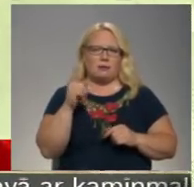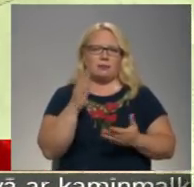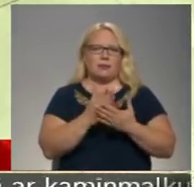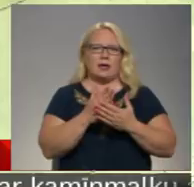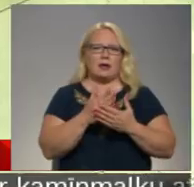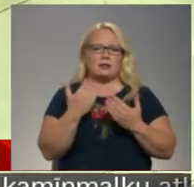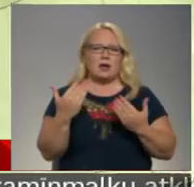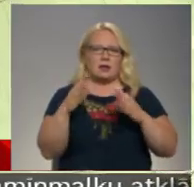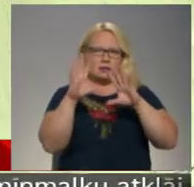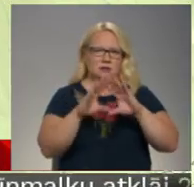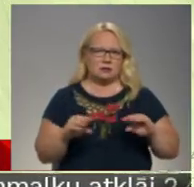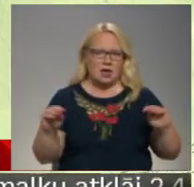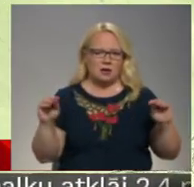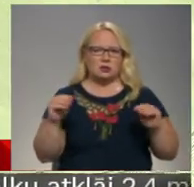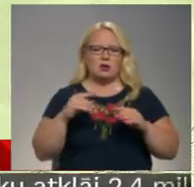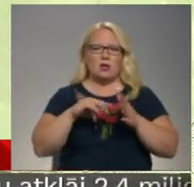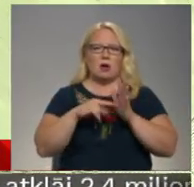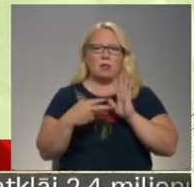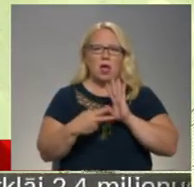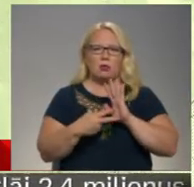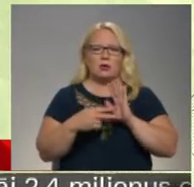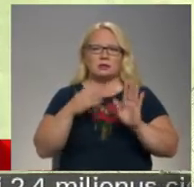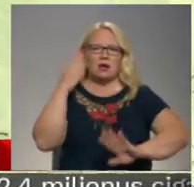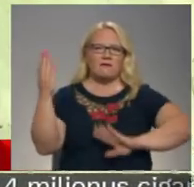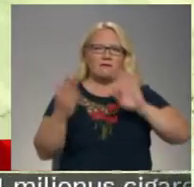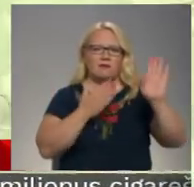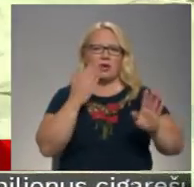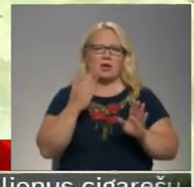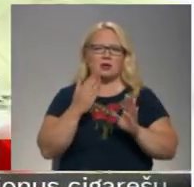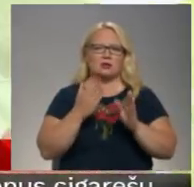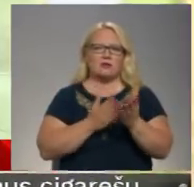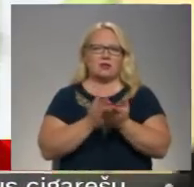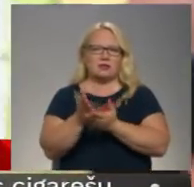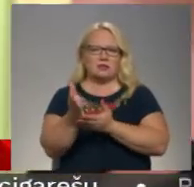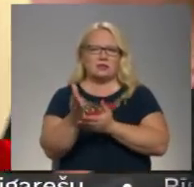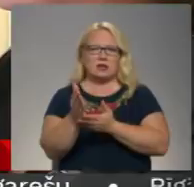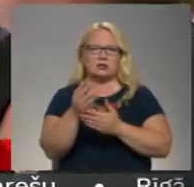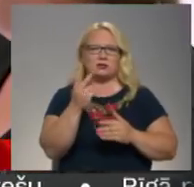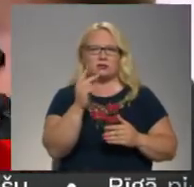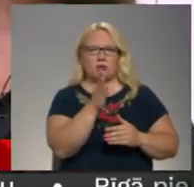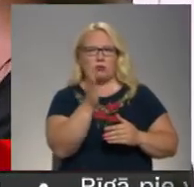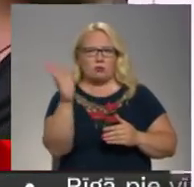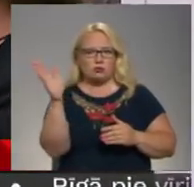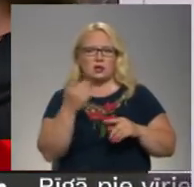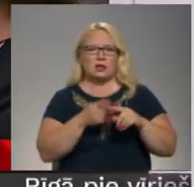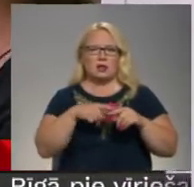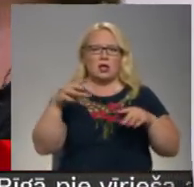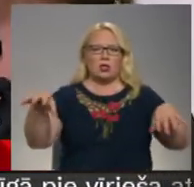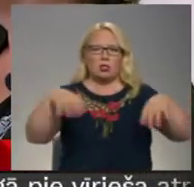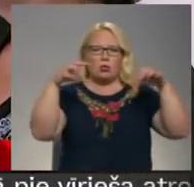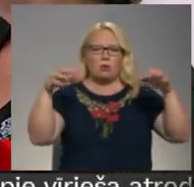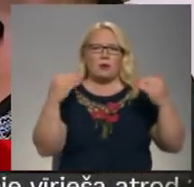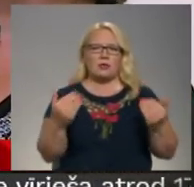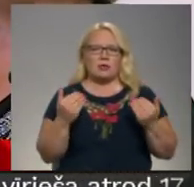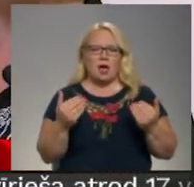dzēsts. Un, ja plānojās, vērš virzīsies uz šo pusi, tie dūmi varētu.